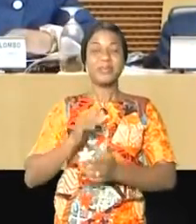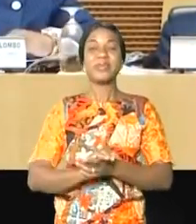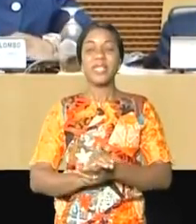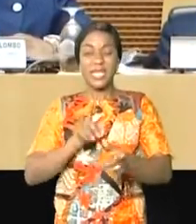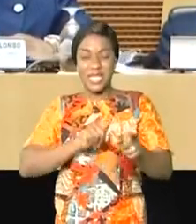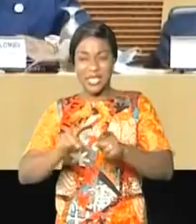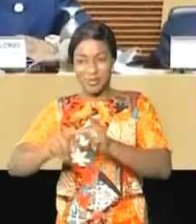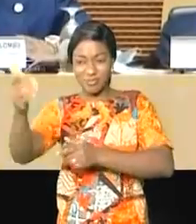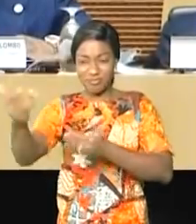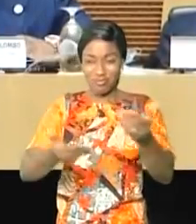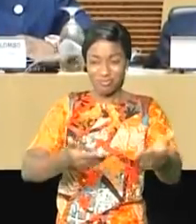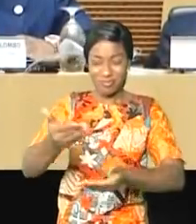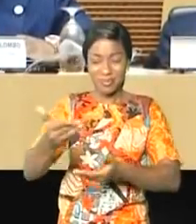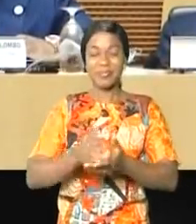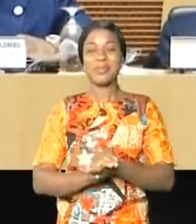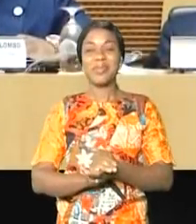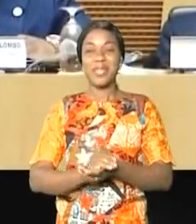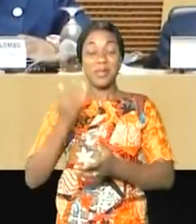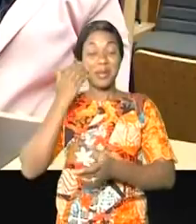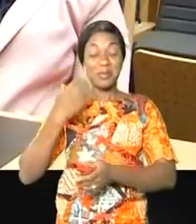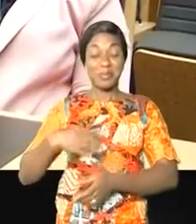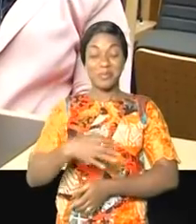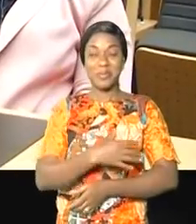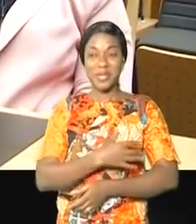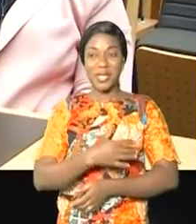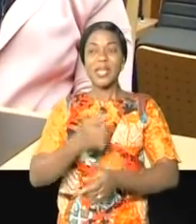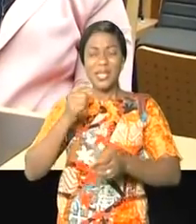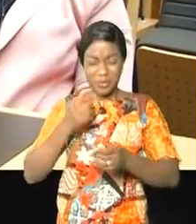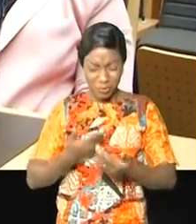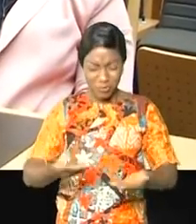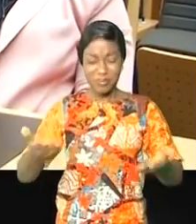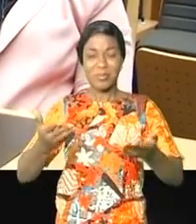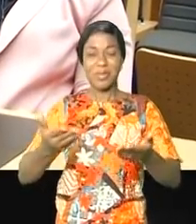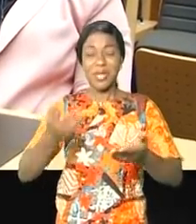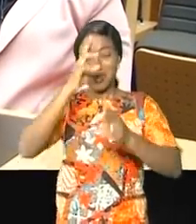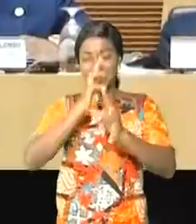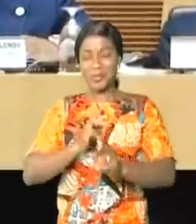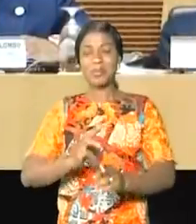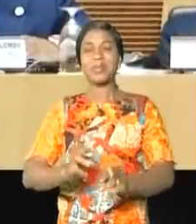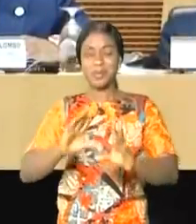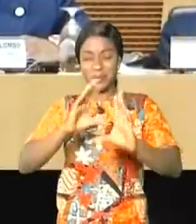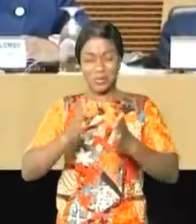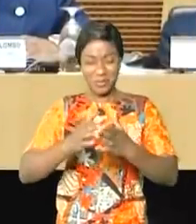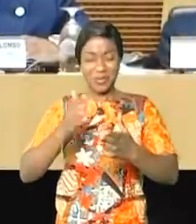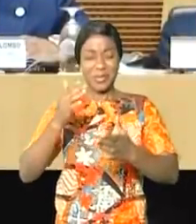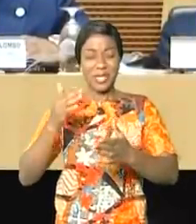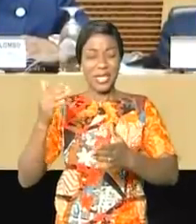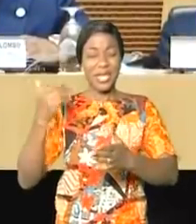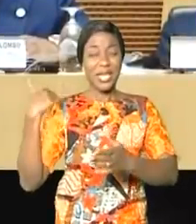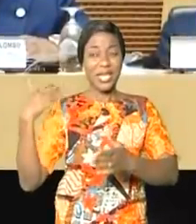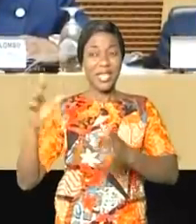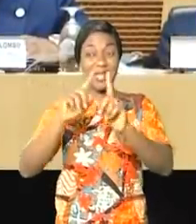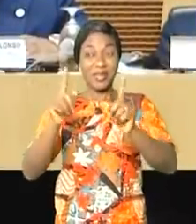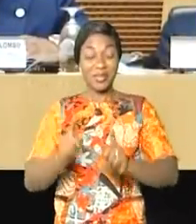distingués invités, mesdames et messieurs. C'est un immense honneur que tous les États africains ont fait